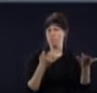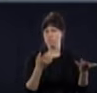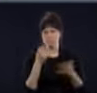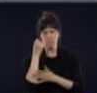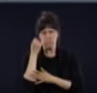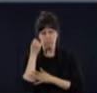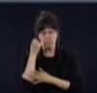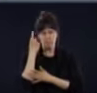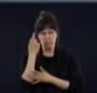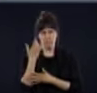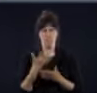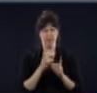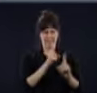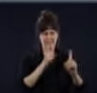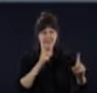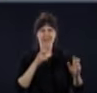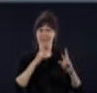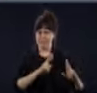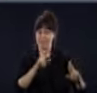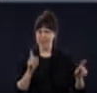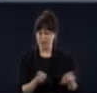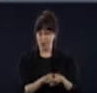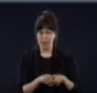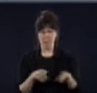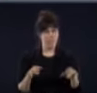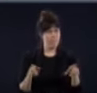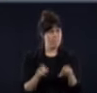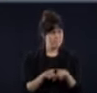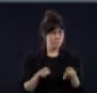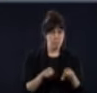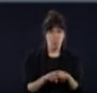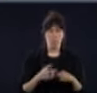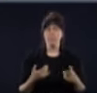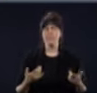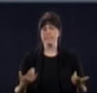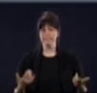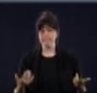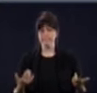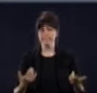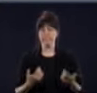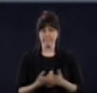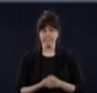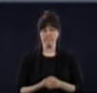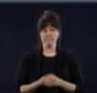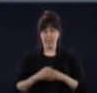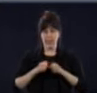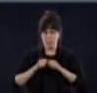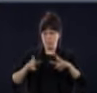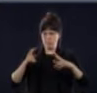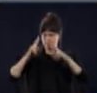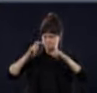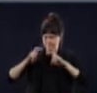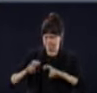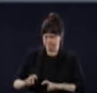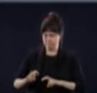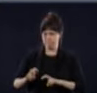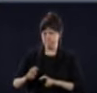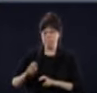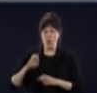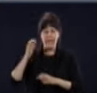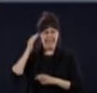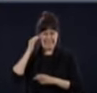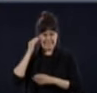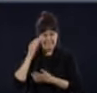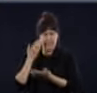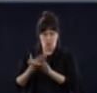On met en contact des personnes qui ont, de par l'épidémiologie qu'on a actuellement, ont beaucoup moins de risque